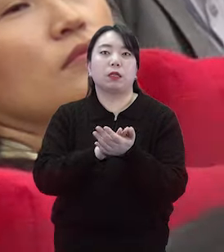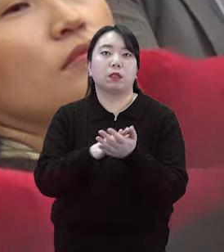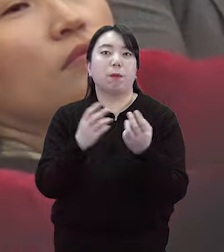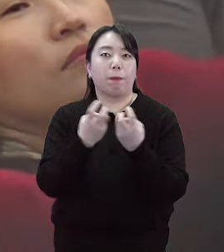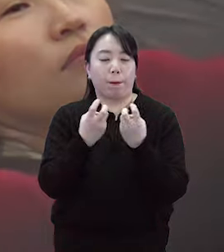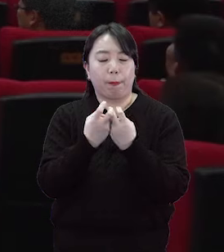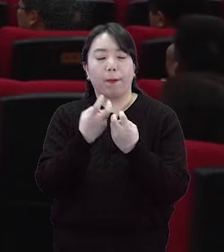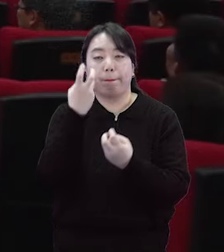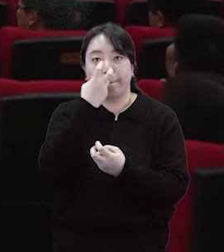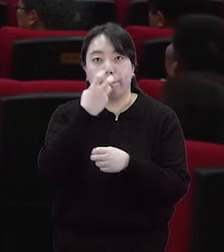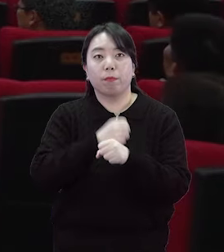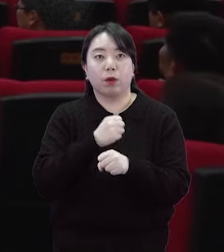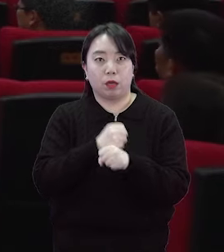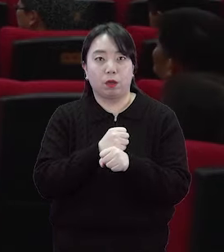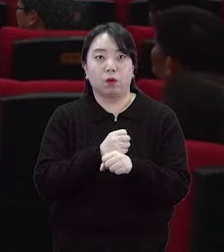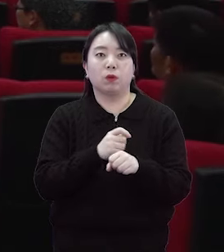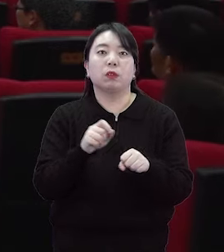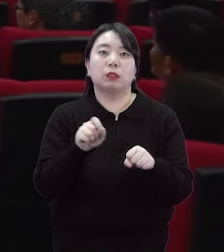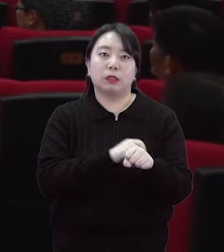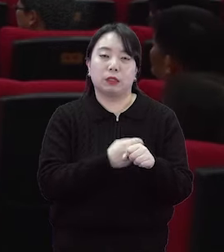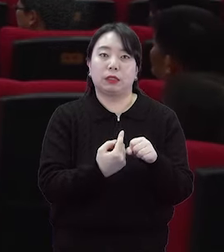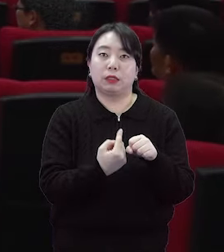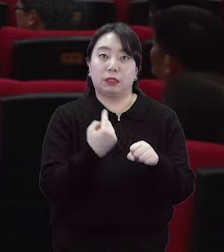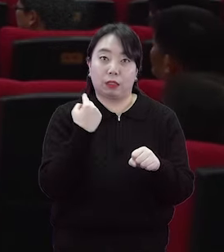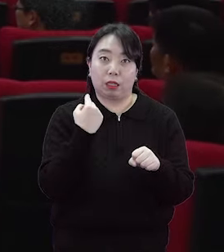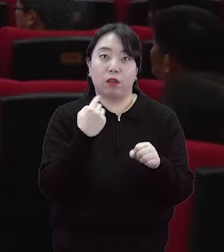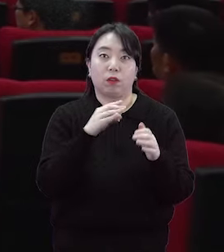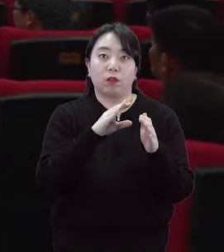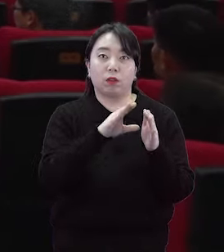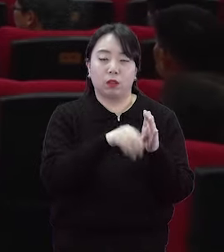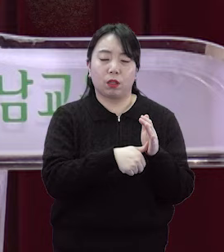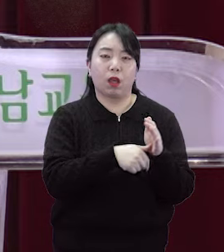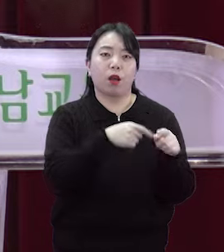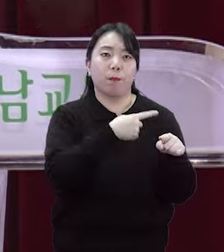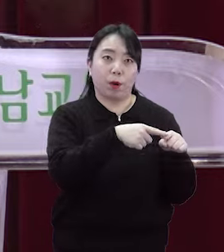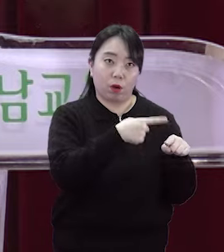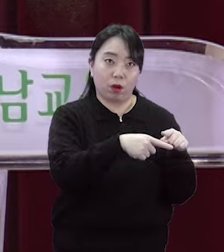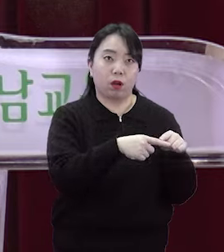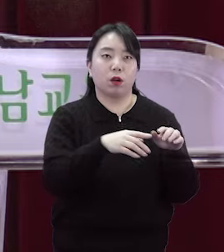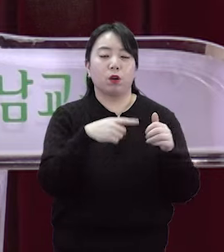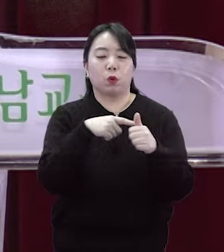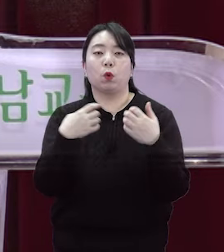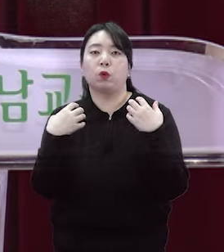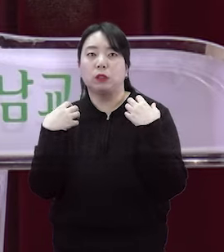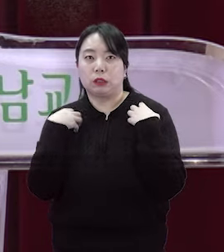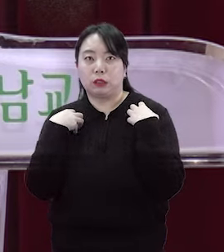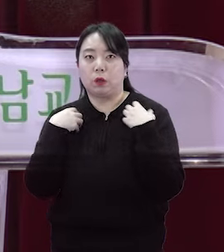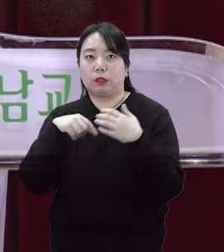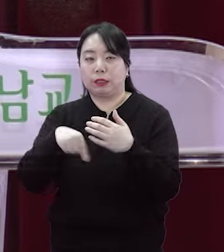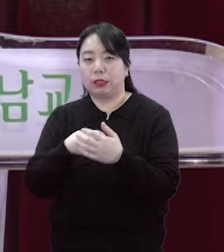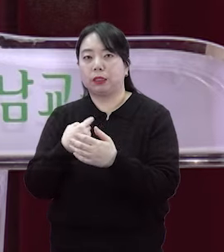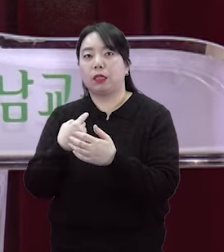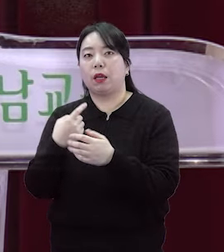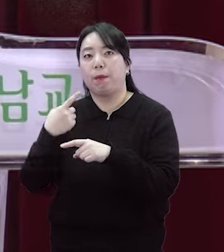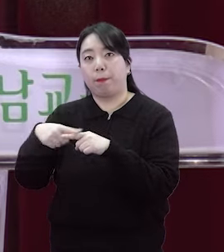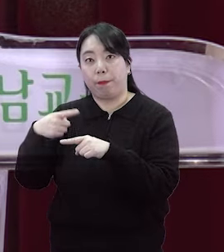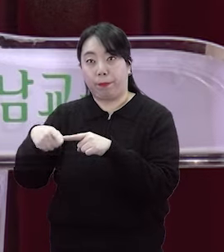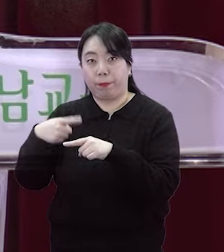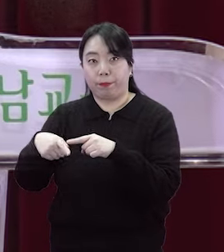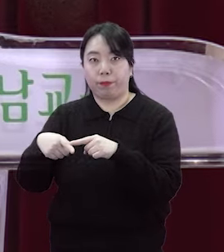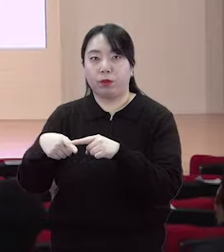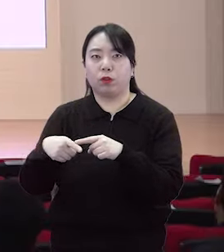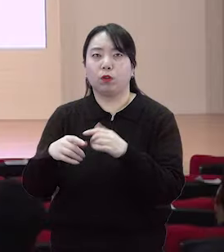특히 2023년도 국민권익위원회 청렴도 평가와 교육청에서 자체 시행한 종합청렴도